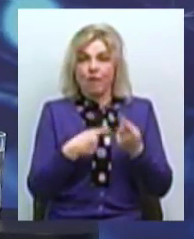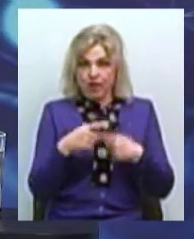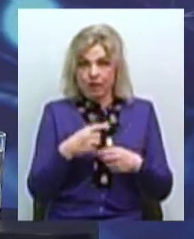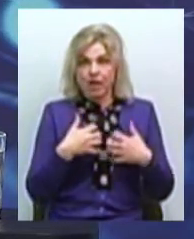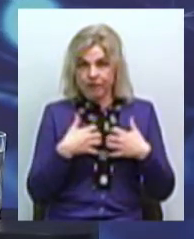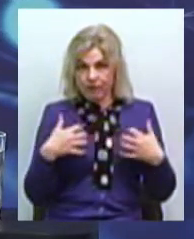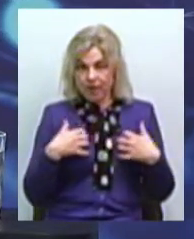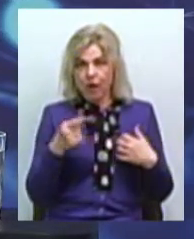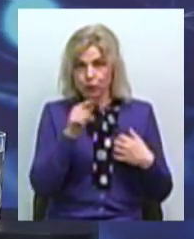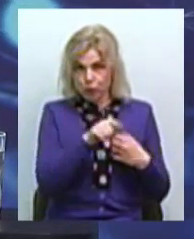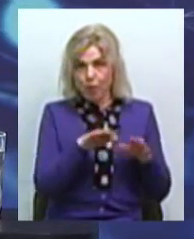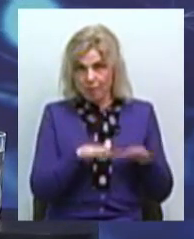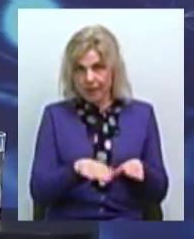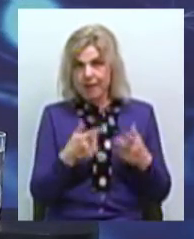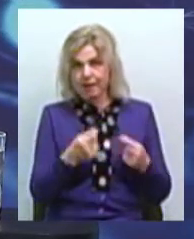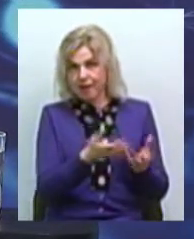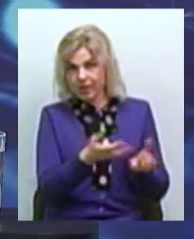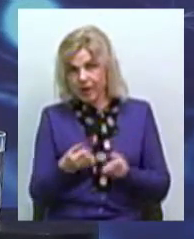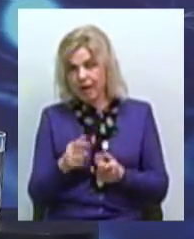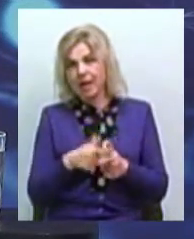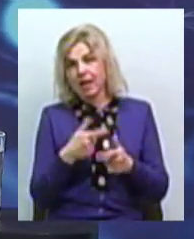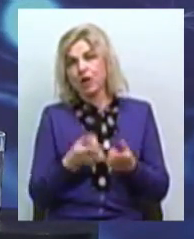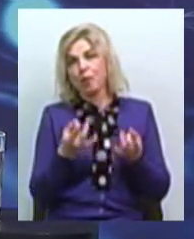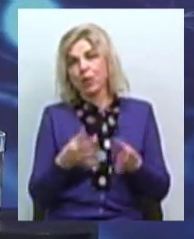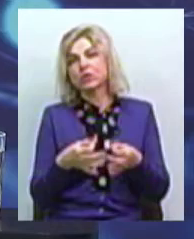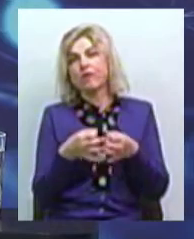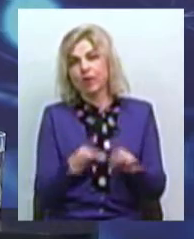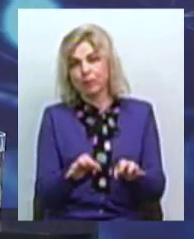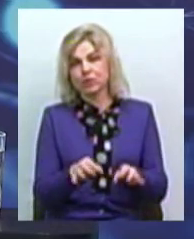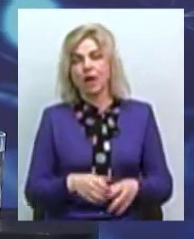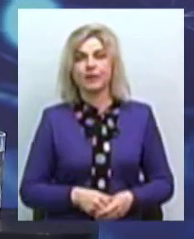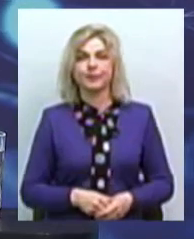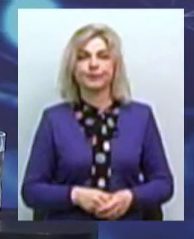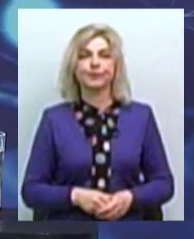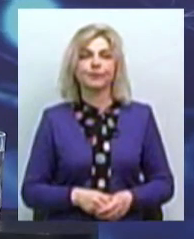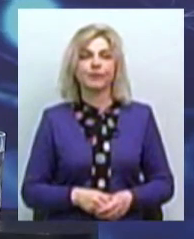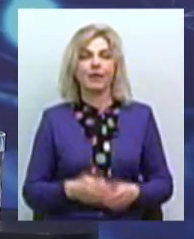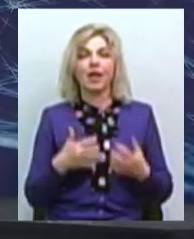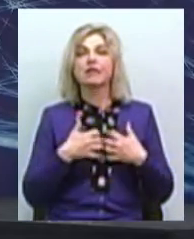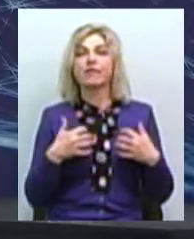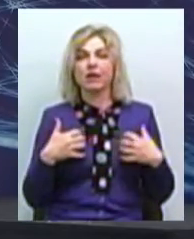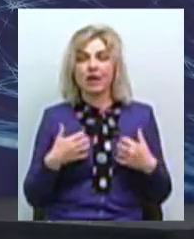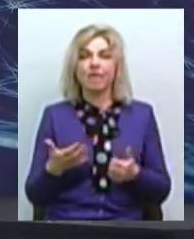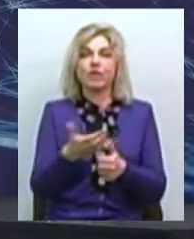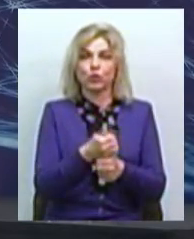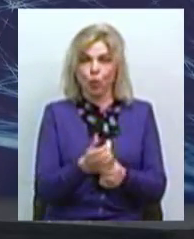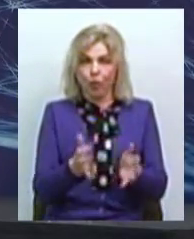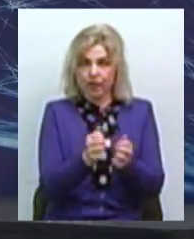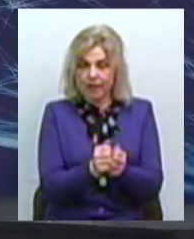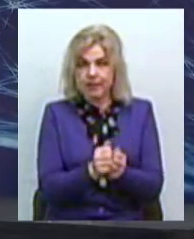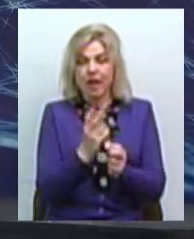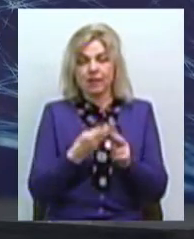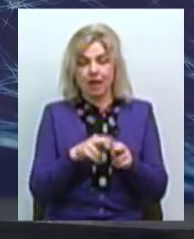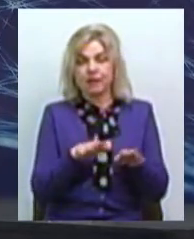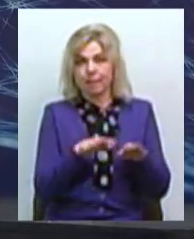до тих місць, де їх брали, чи просто випускали? Як це відбувалося? Тваринки відловлювалися, наприклад, на даній